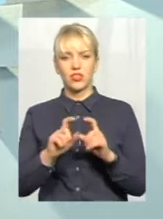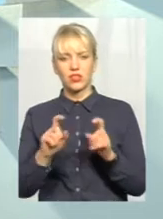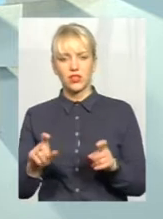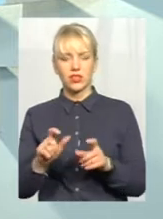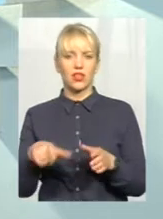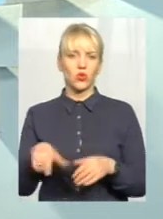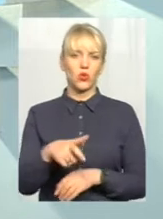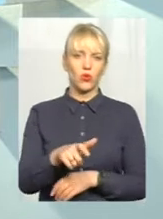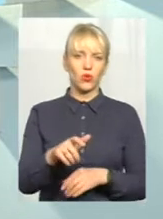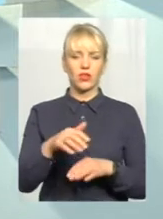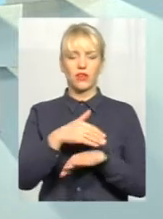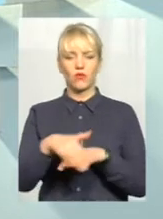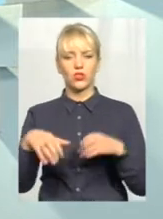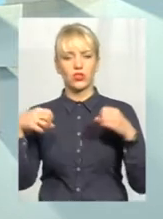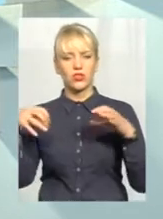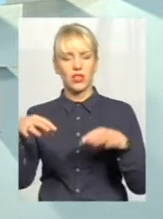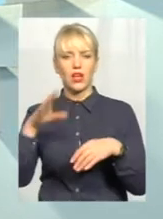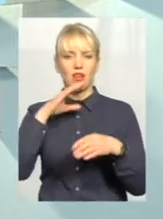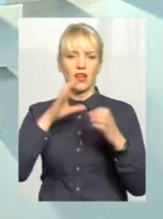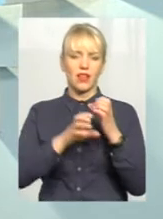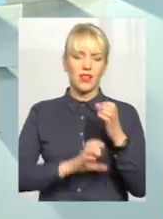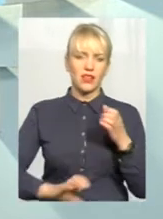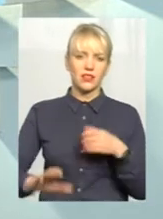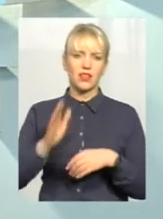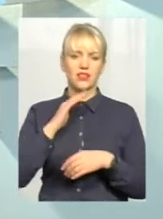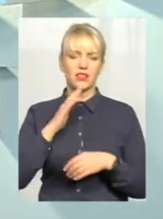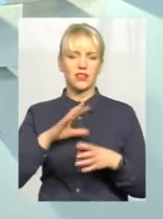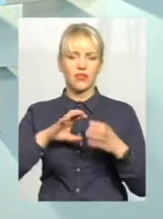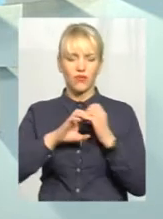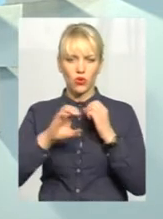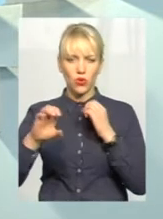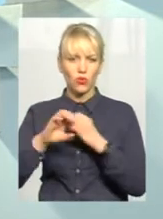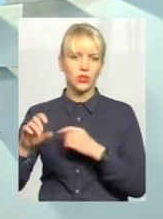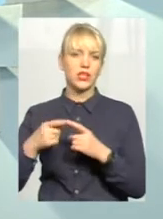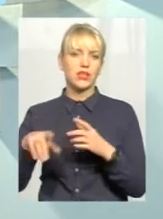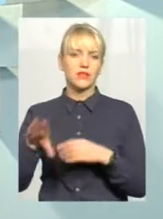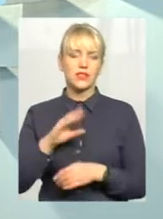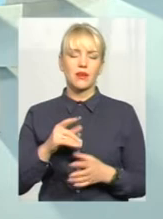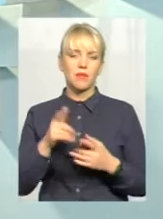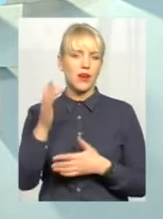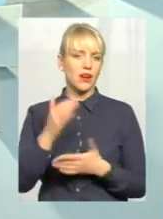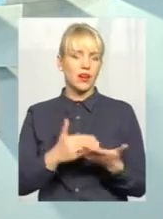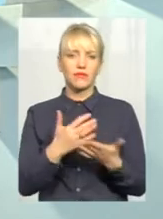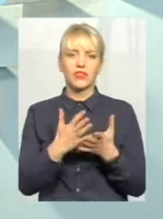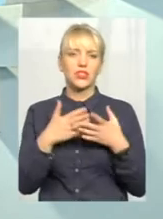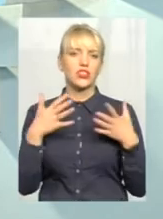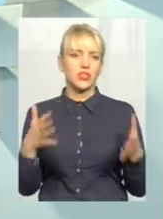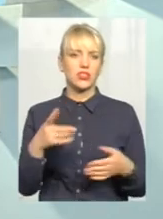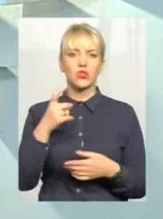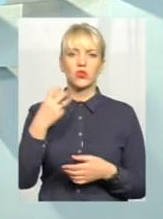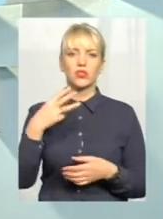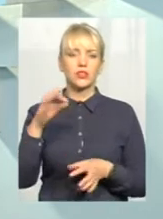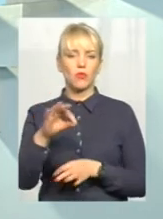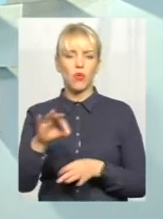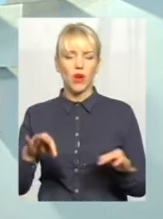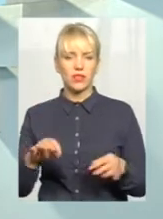і вуличне освітлення, каналізація, водогони, що перелік об'єктів, він величезний, це більше 130 проєктів, які були